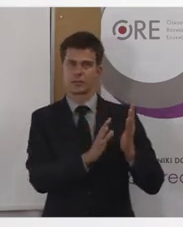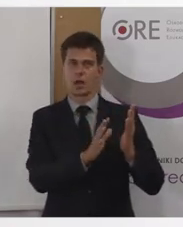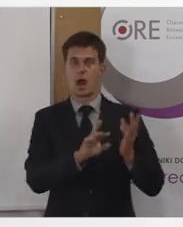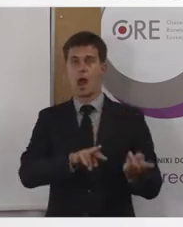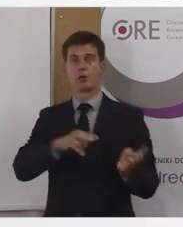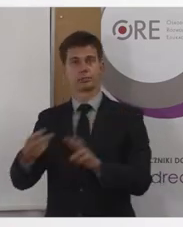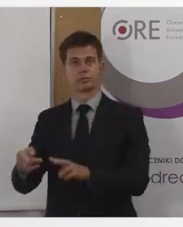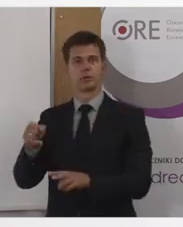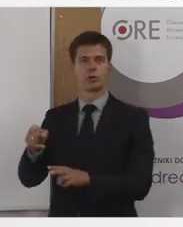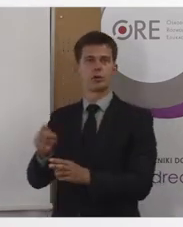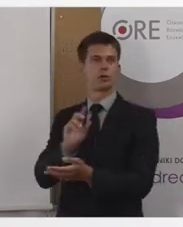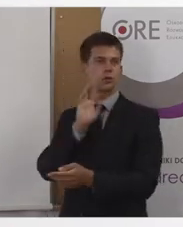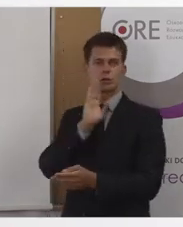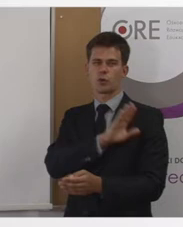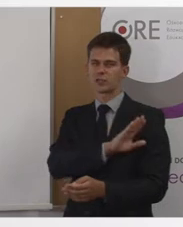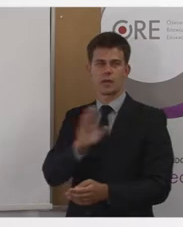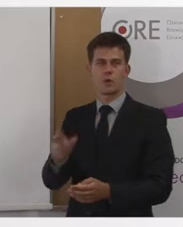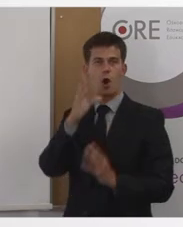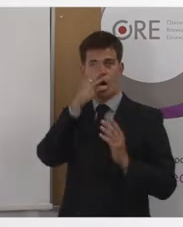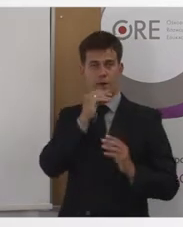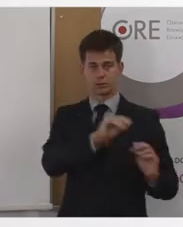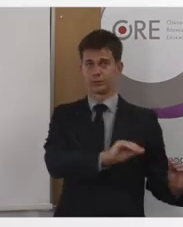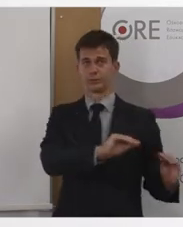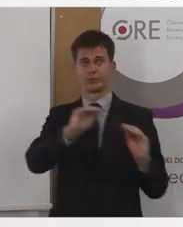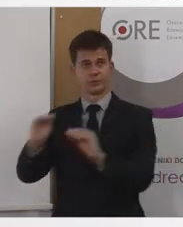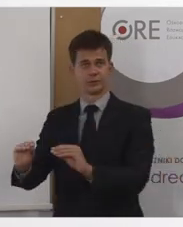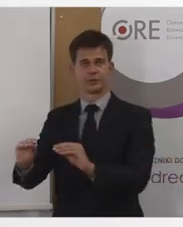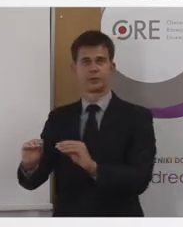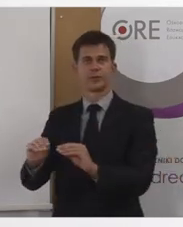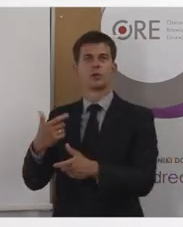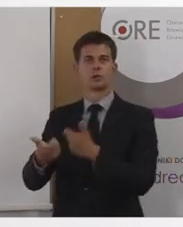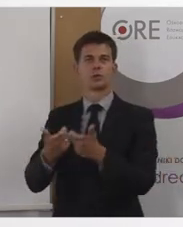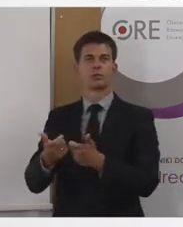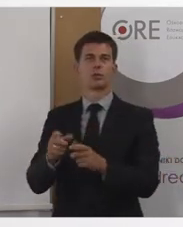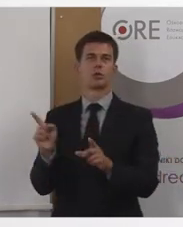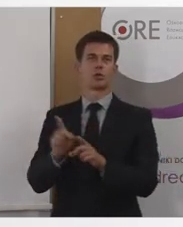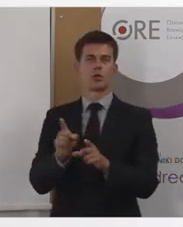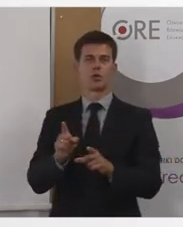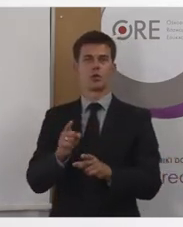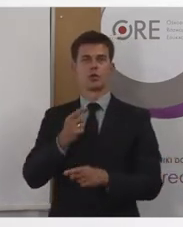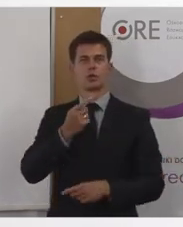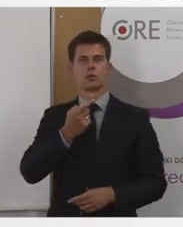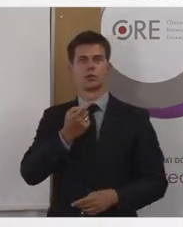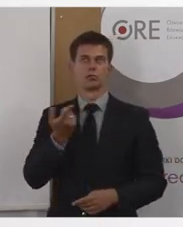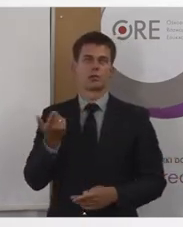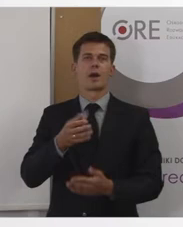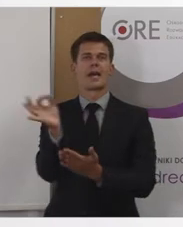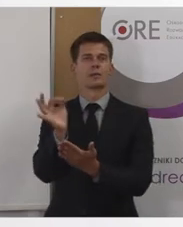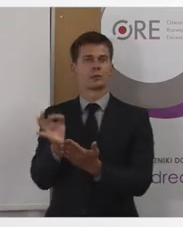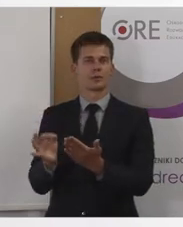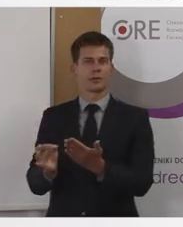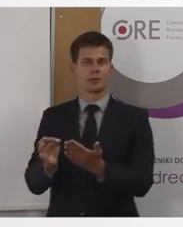aniżeli kiedy ta reprodukcja zostanie umieszczona np. w podręczniku do plastyki.